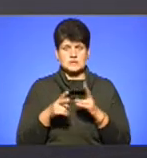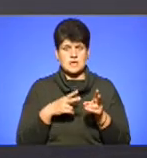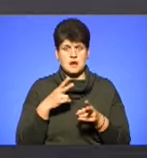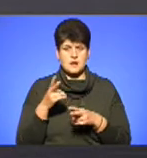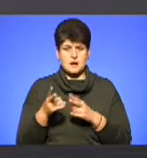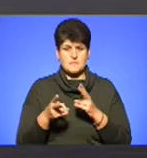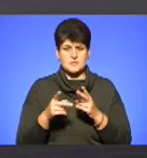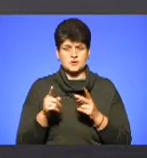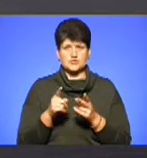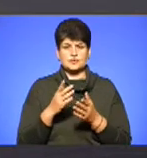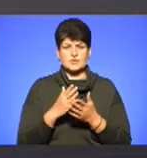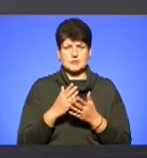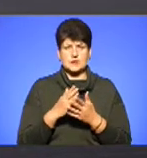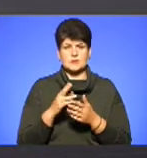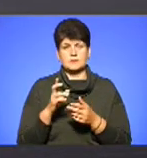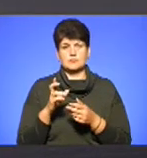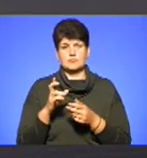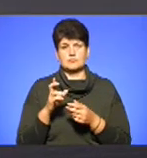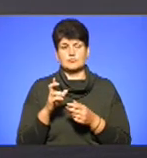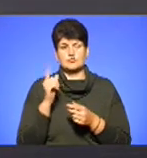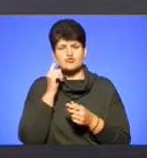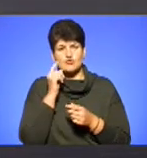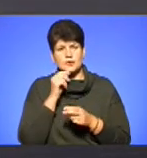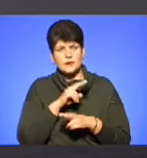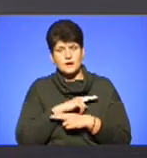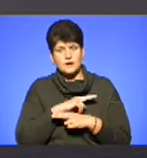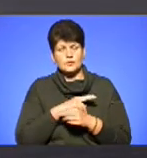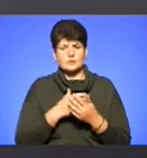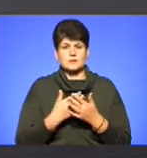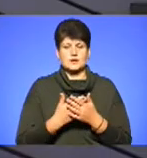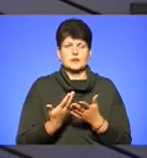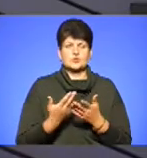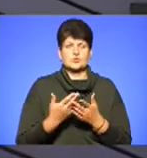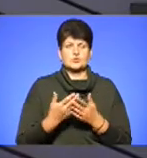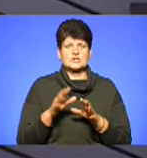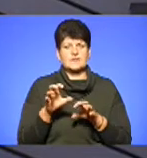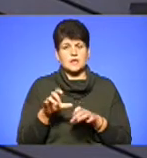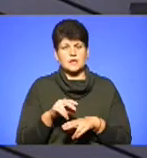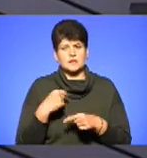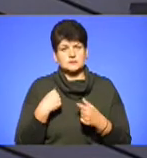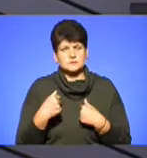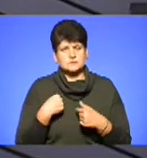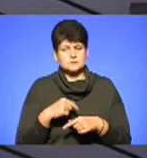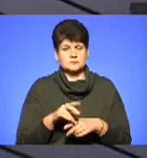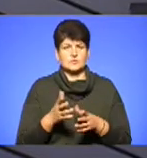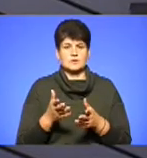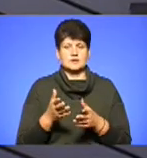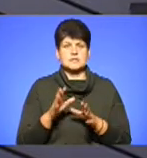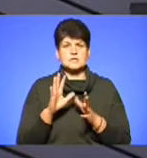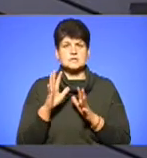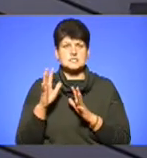що є чи бджоли гинуть, чи свійські тварини страждають, чи також сели приватні